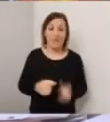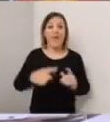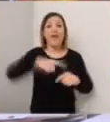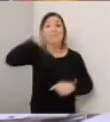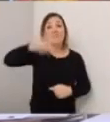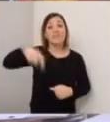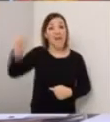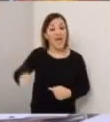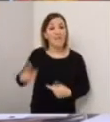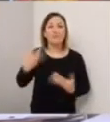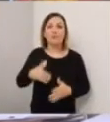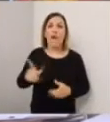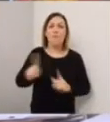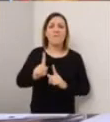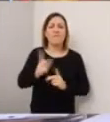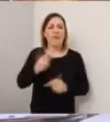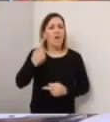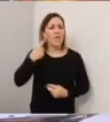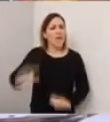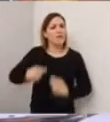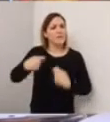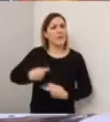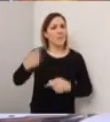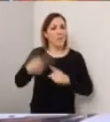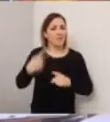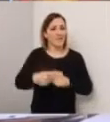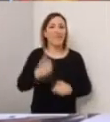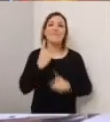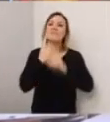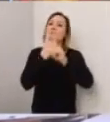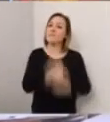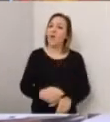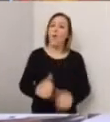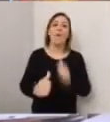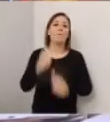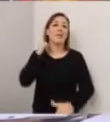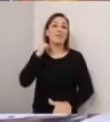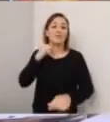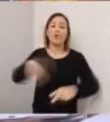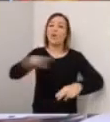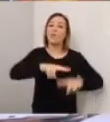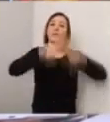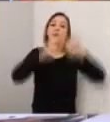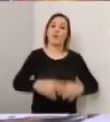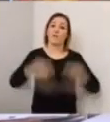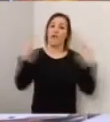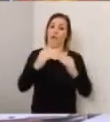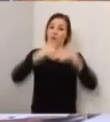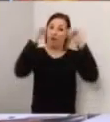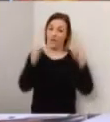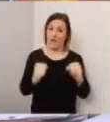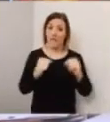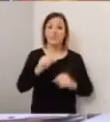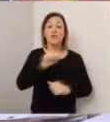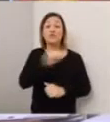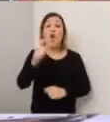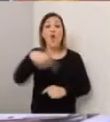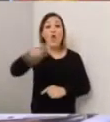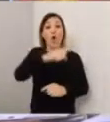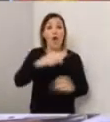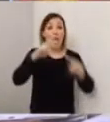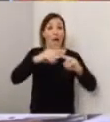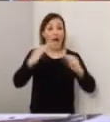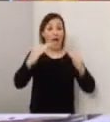I dati che arrivano sono incoraggianti, bisogna seguire il piano di prevenzione restando a casa. Quindi solo se